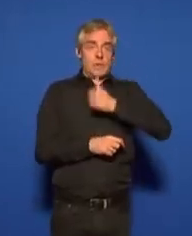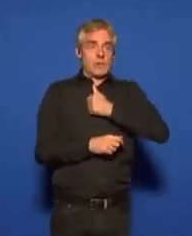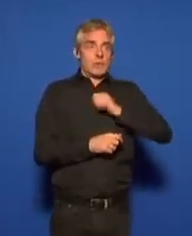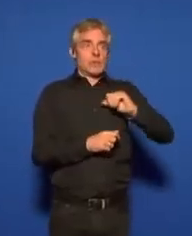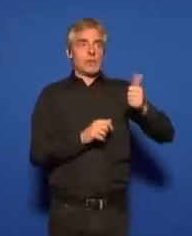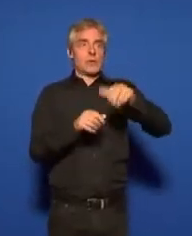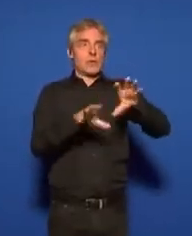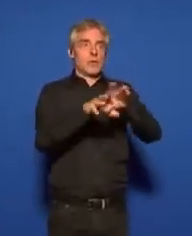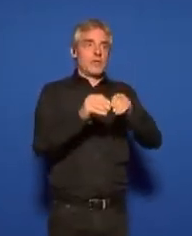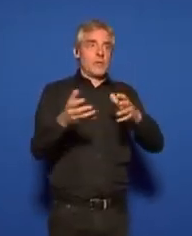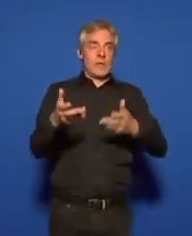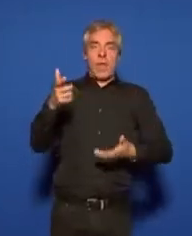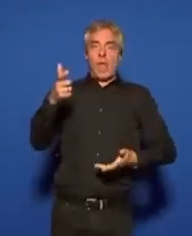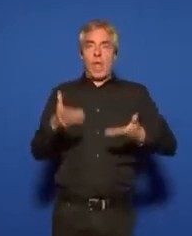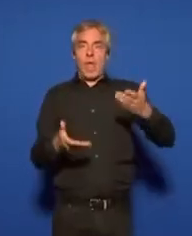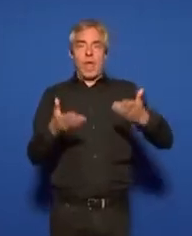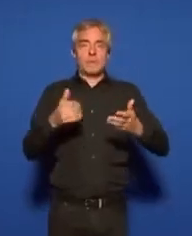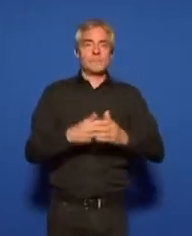chacune des familles.